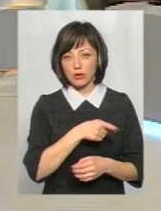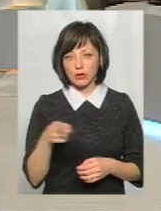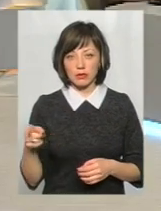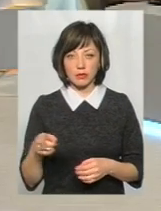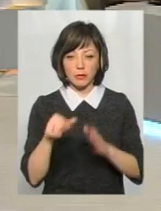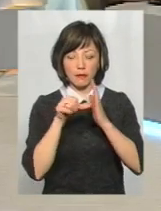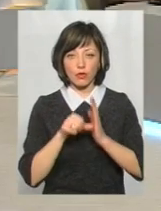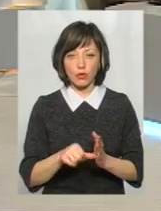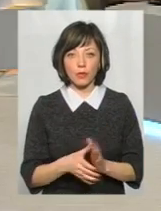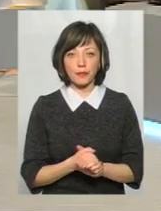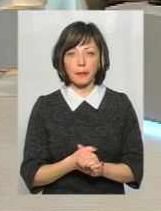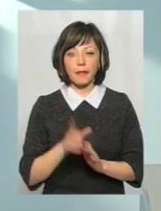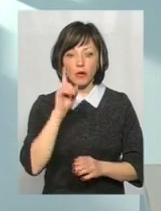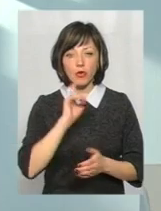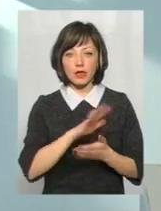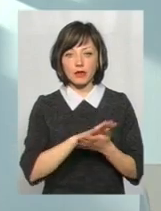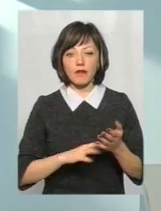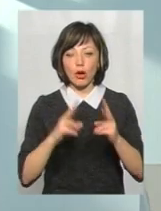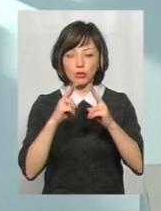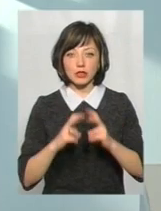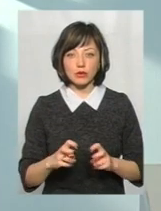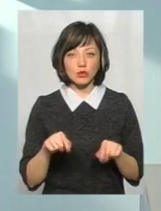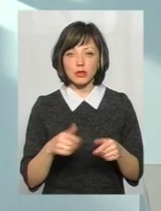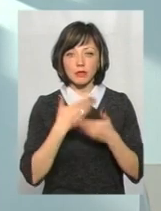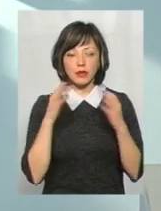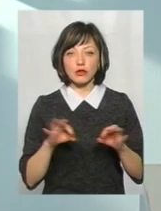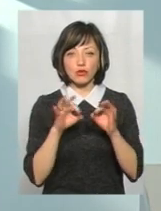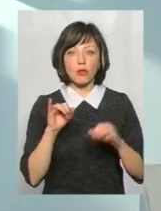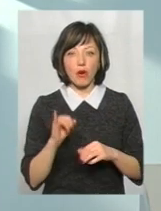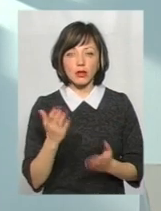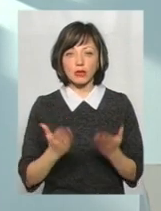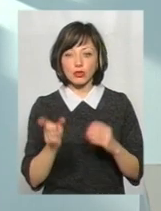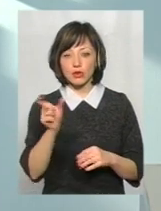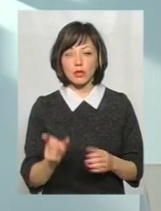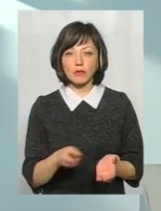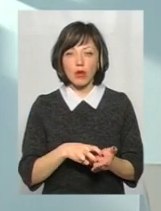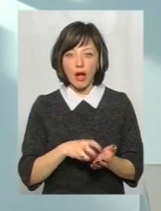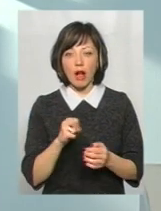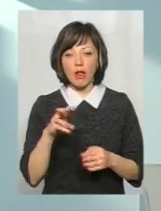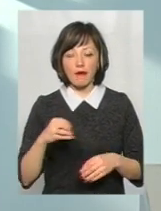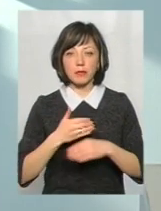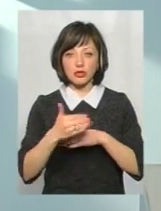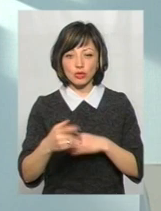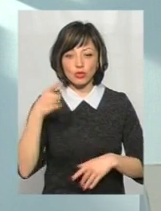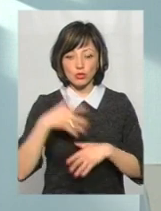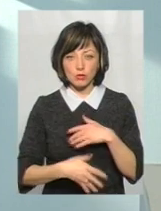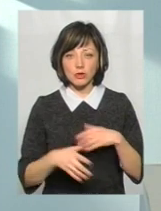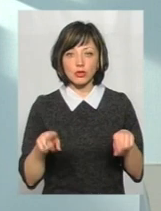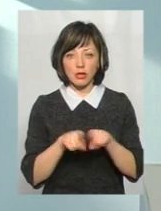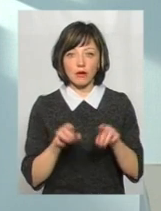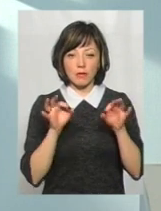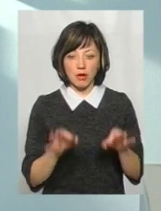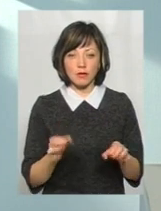навіть півроку, поки триває все ж таки розслідування. Тобто, тут немає нічого поганого, якщо особа забоялася, але потім все ж таки зрозуміла, що так